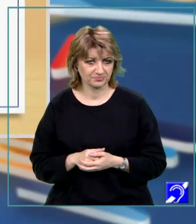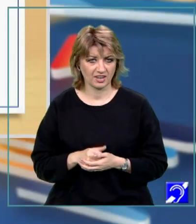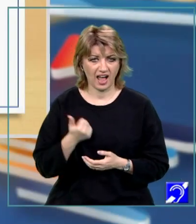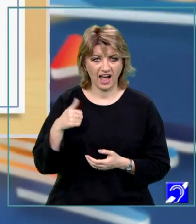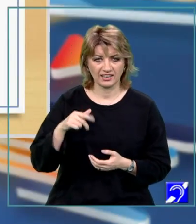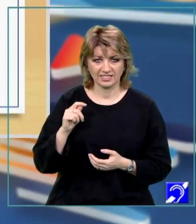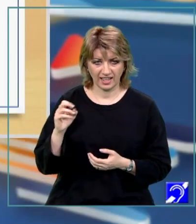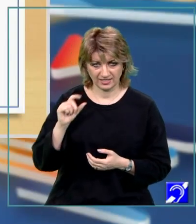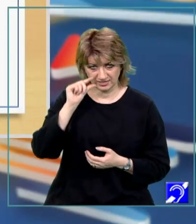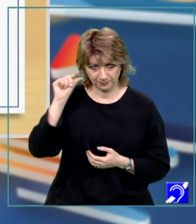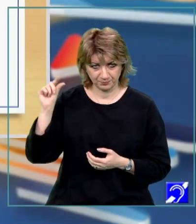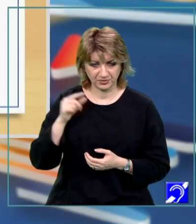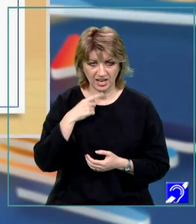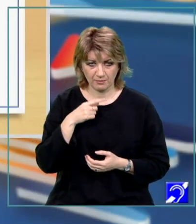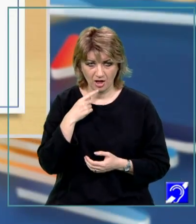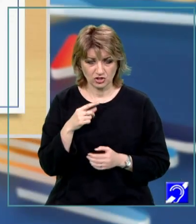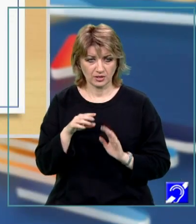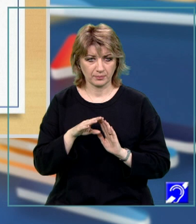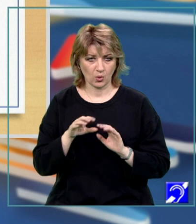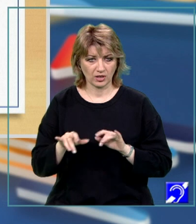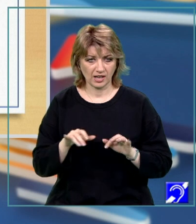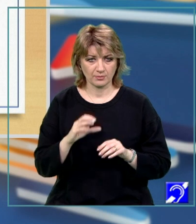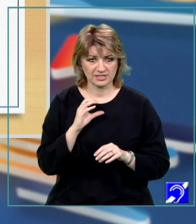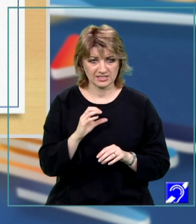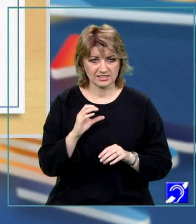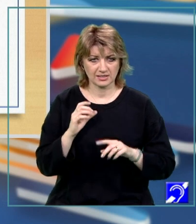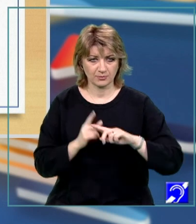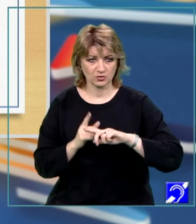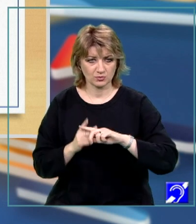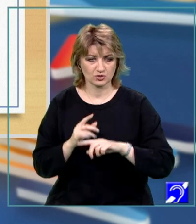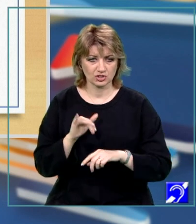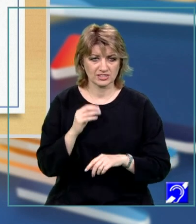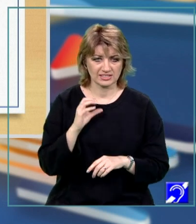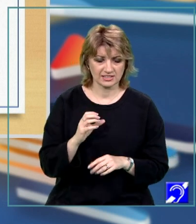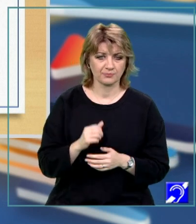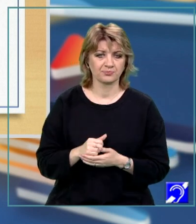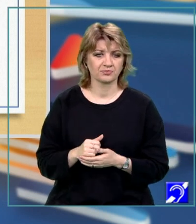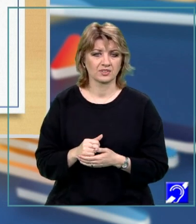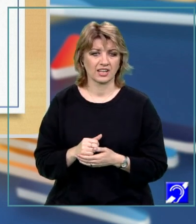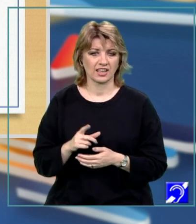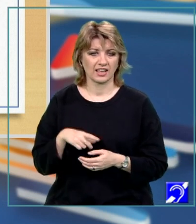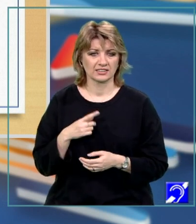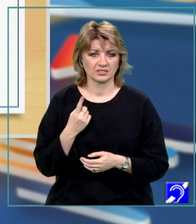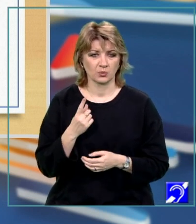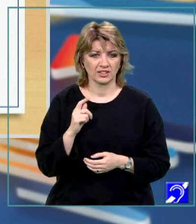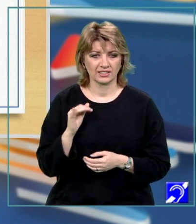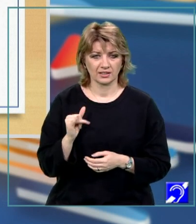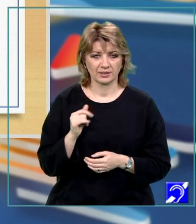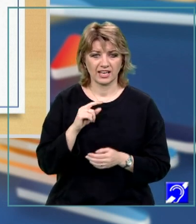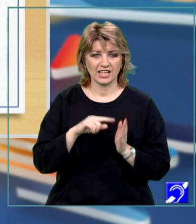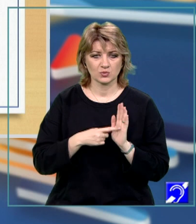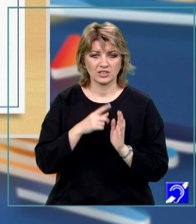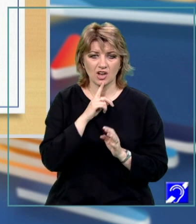Antetul subprogramului. În limbajele de programare CC++, structura unui antet este compus din tip rezultat nume,